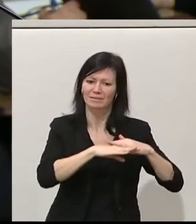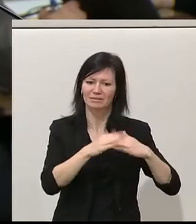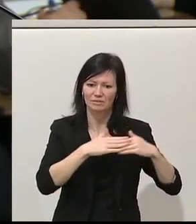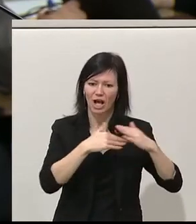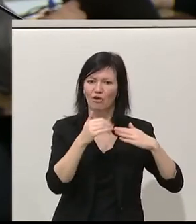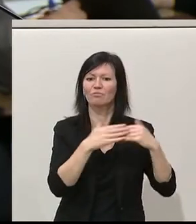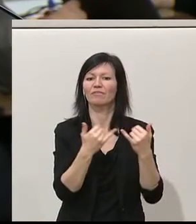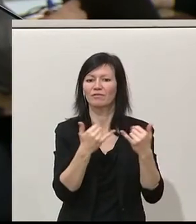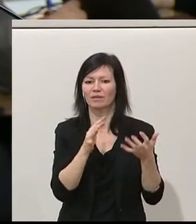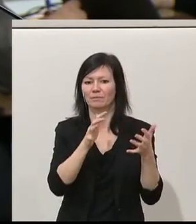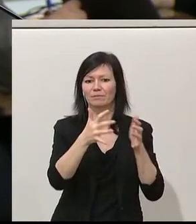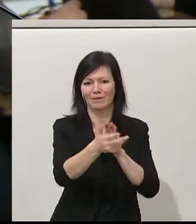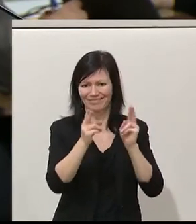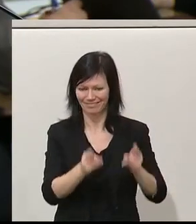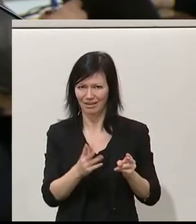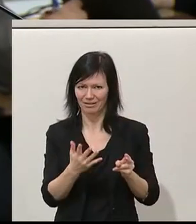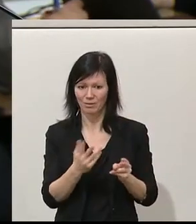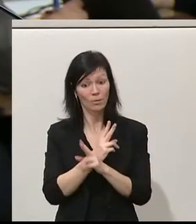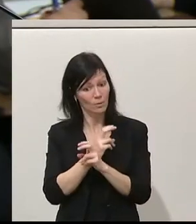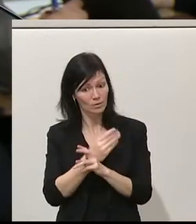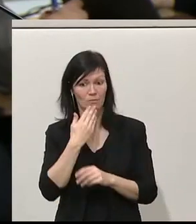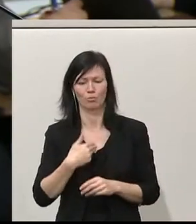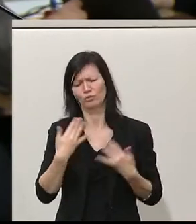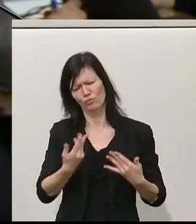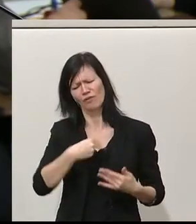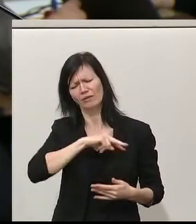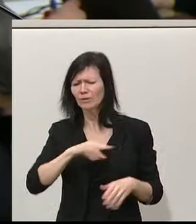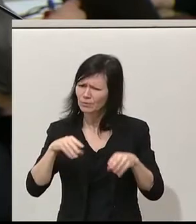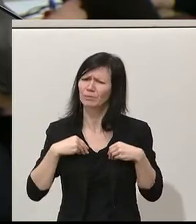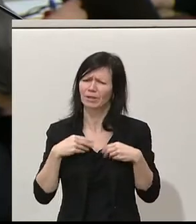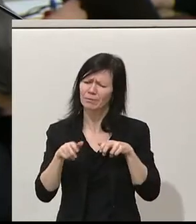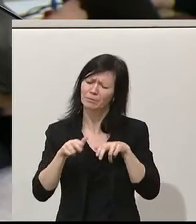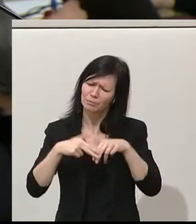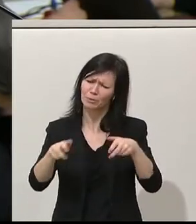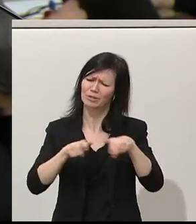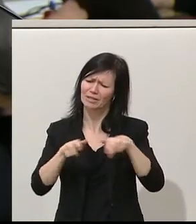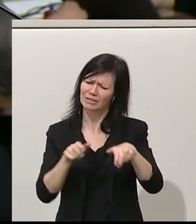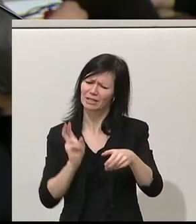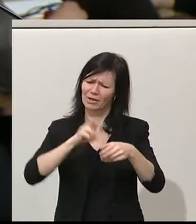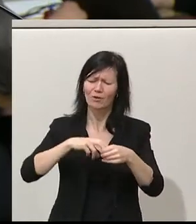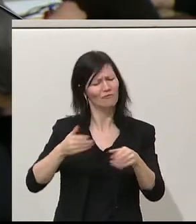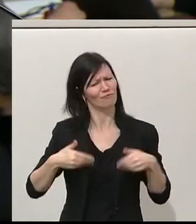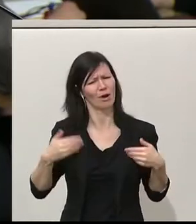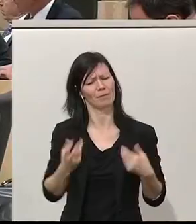Situation ist. Und dieser Verantwortung möchte sich diese Bundesregierung stellen. ich freue mich sehr, persönlich Teil davon sein zu dürfen.